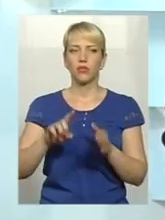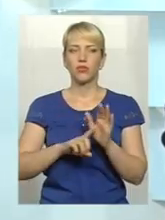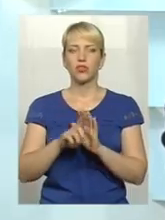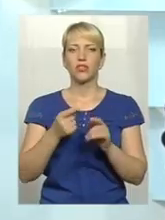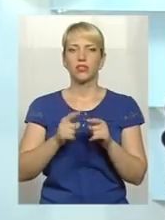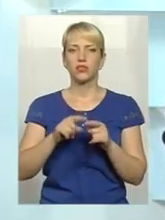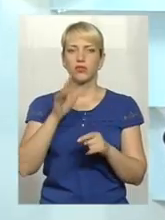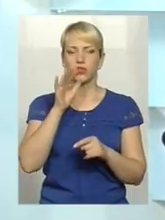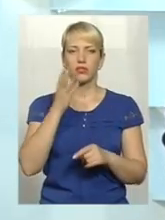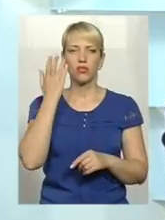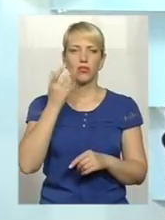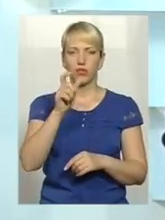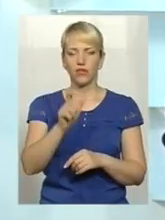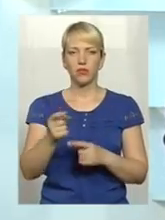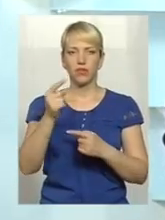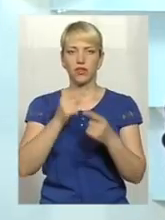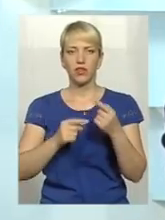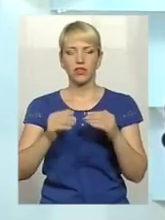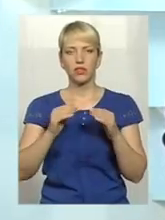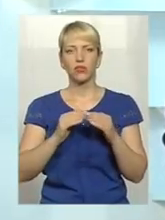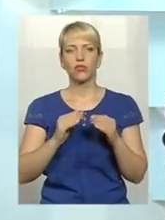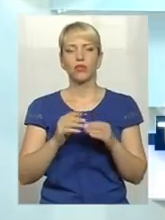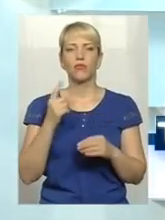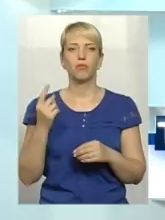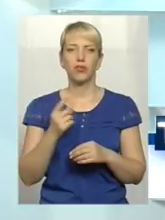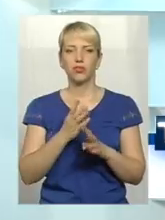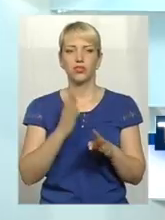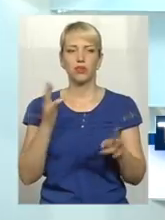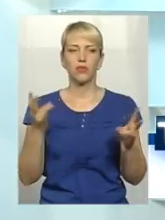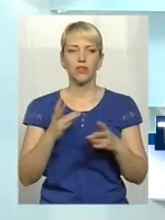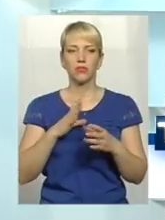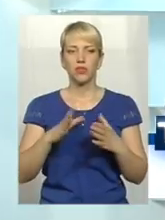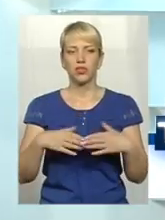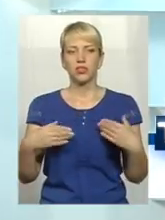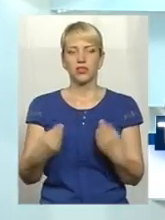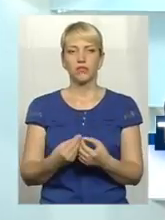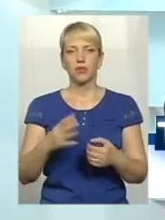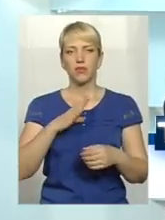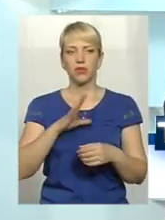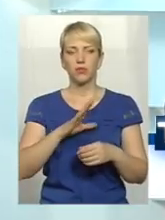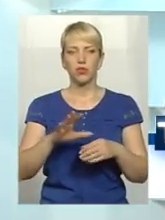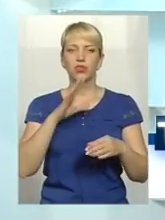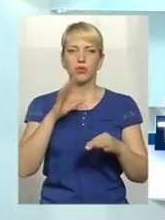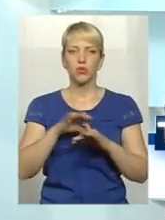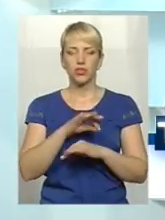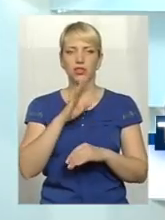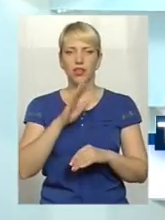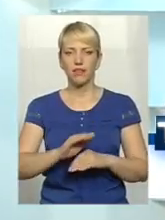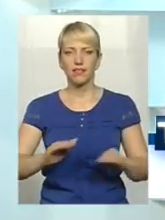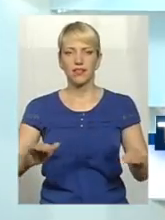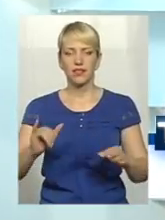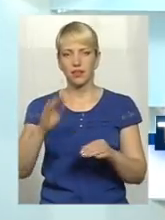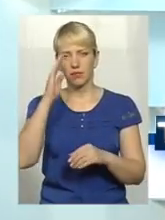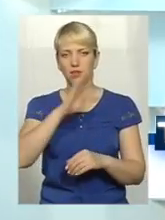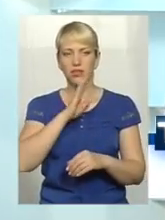того часу, коли він повертається додому. І, в першу чергу, це повинна бути сім'я, це повинна бути дружина, діти і батьки. Вони повинні